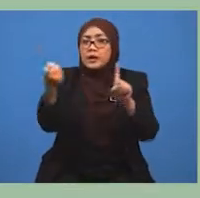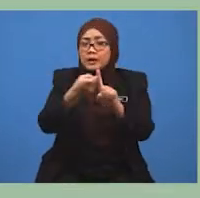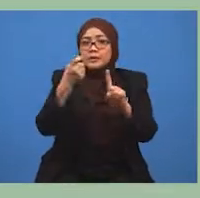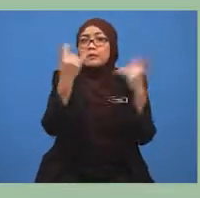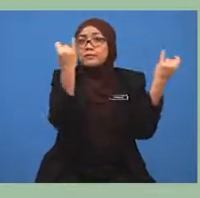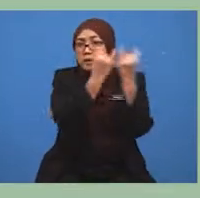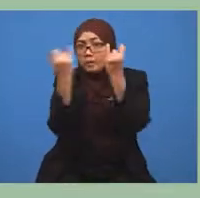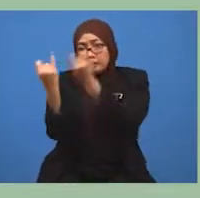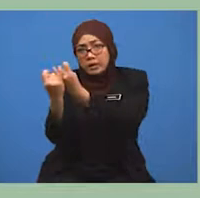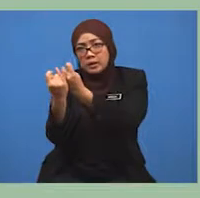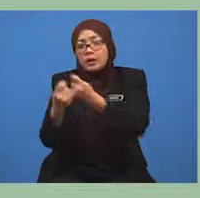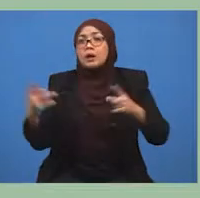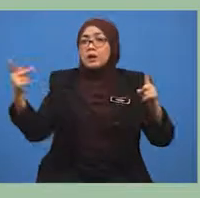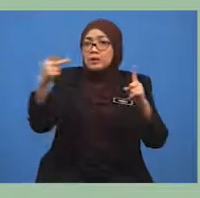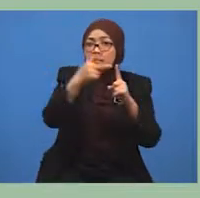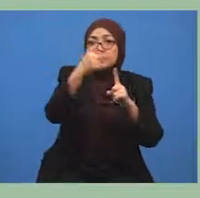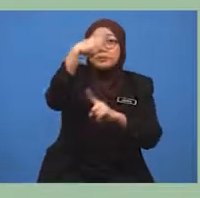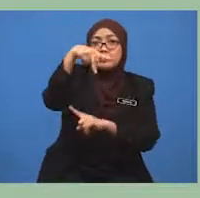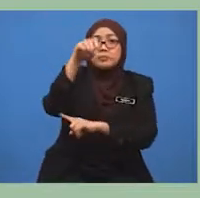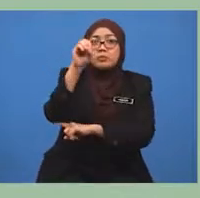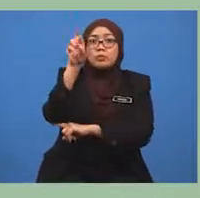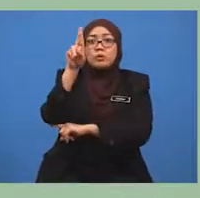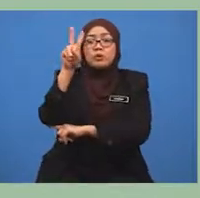Well untuk mengangkut biji timah.